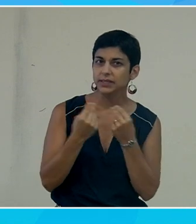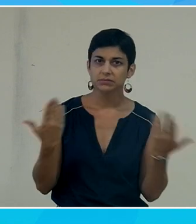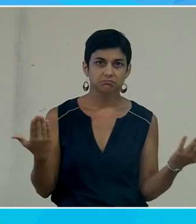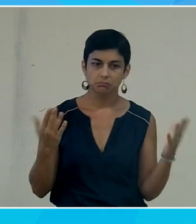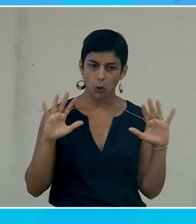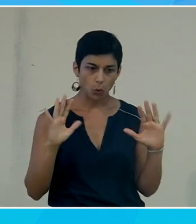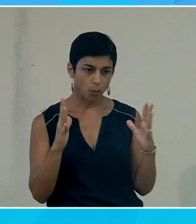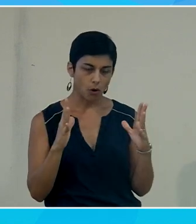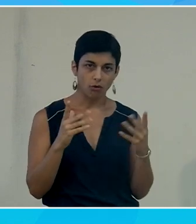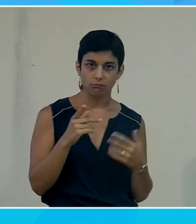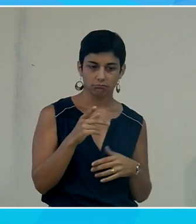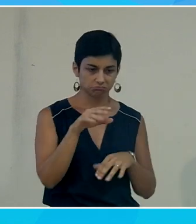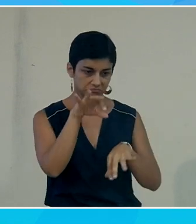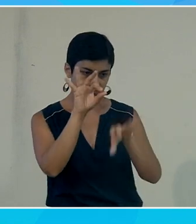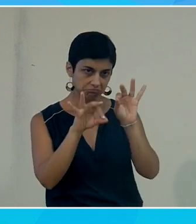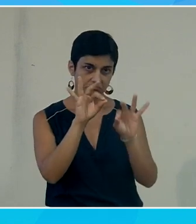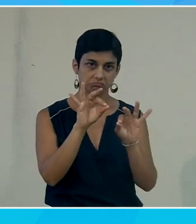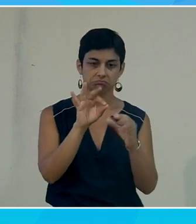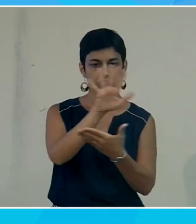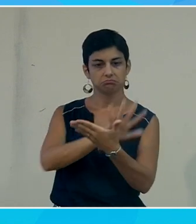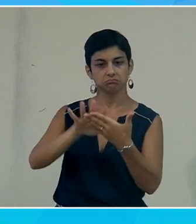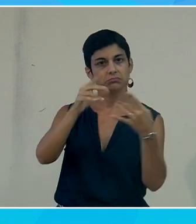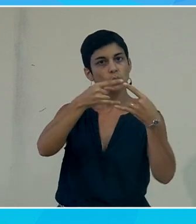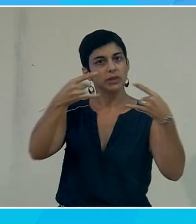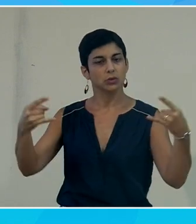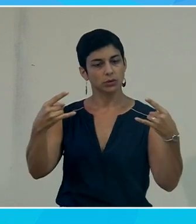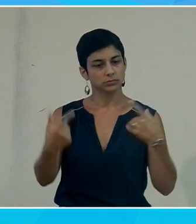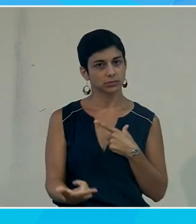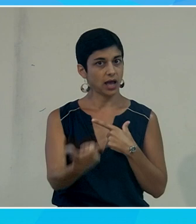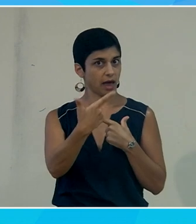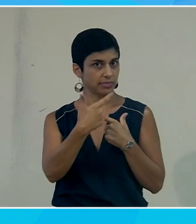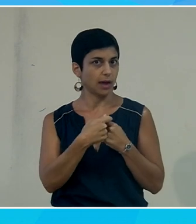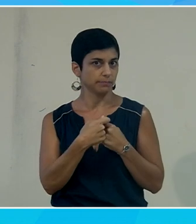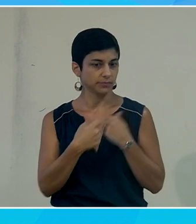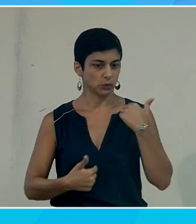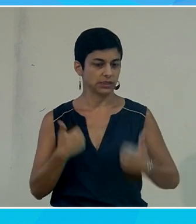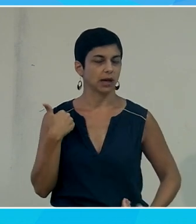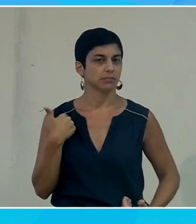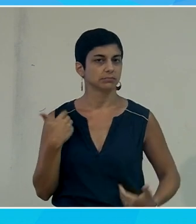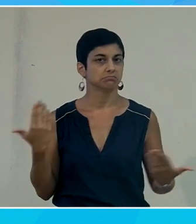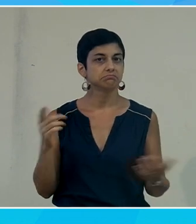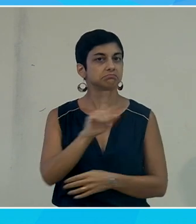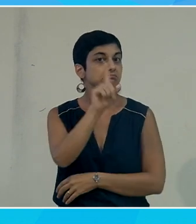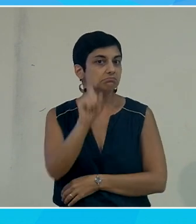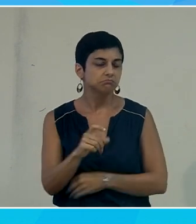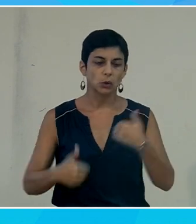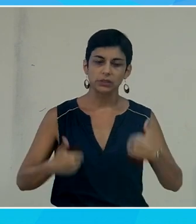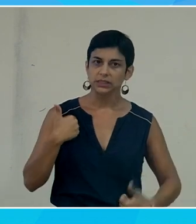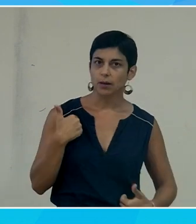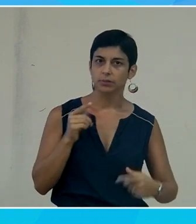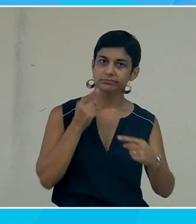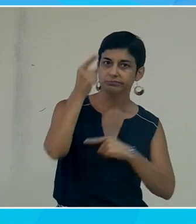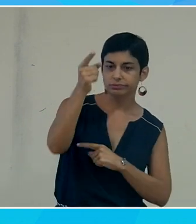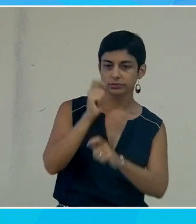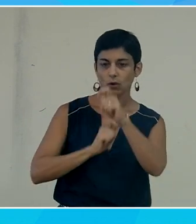comment on peut adapter l'environnement Windows 10 à notre handicap qu'il soit permanent, temporaire ou